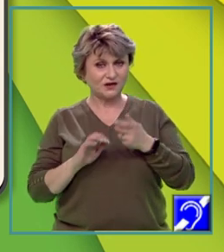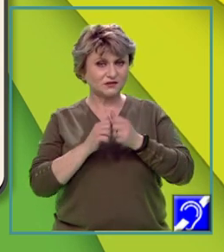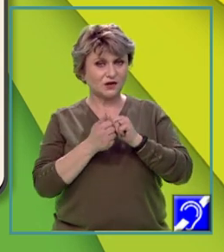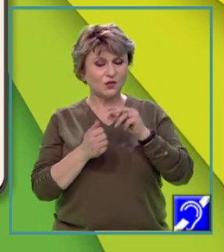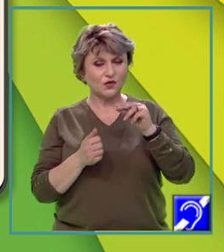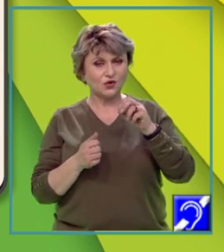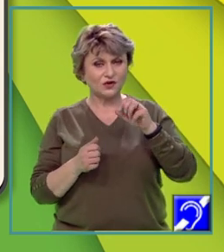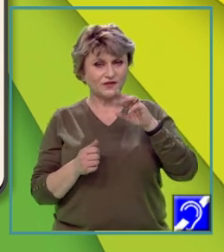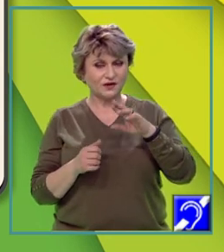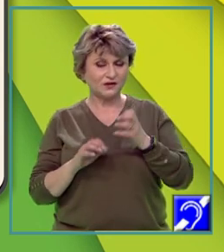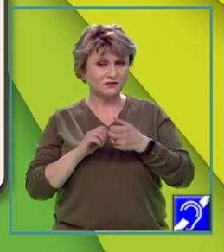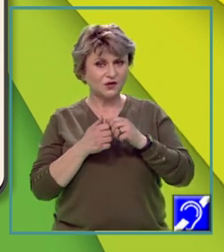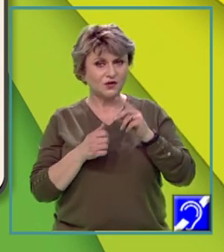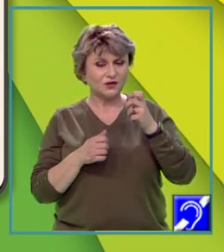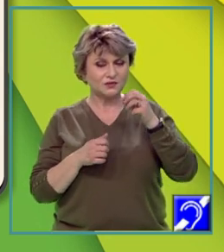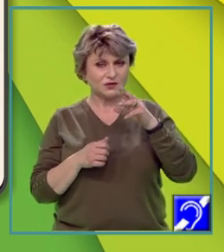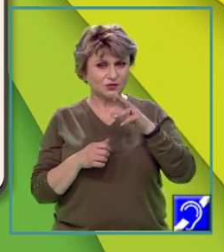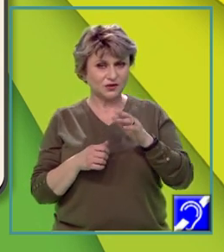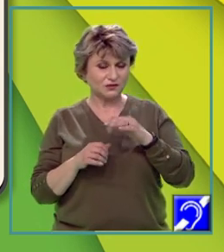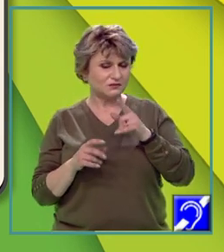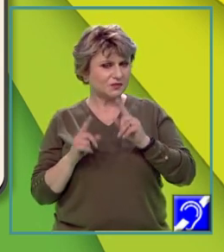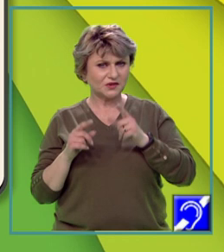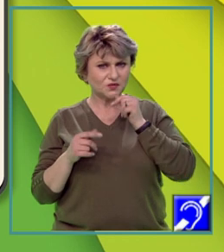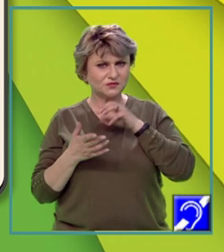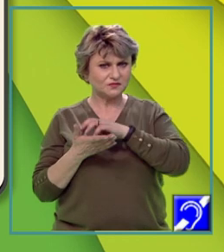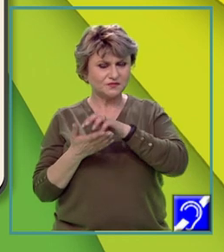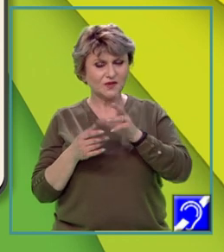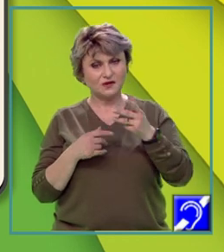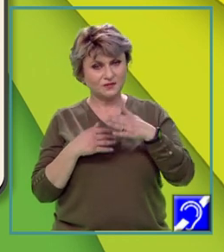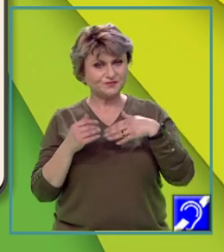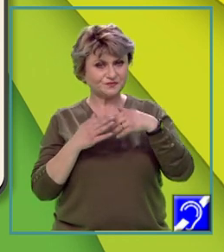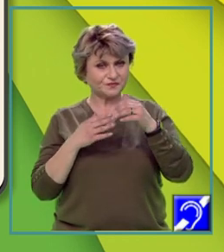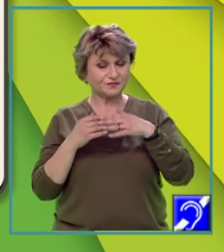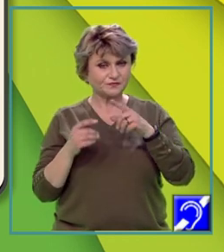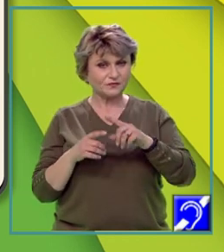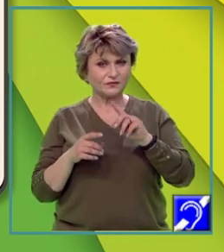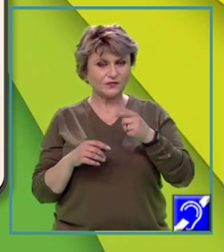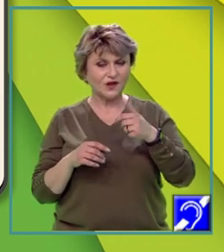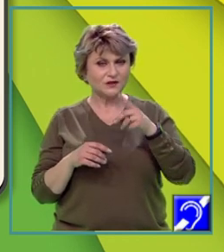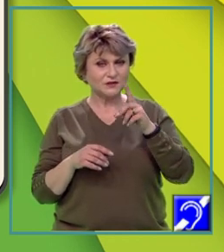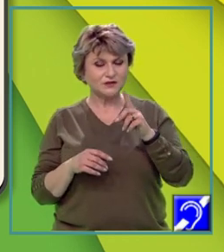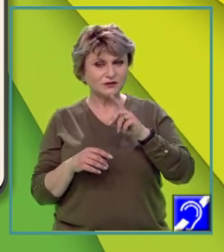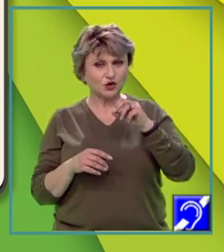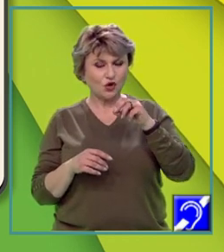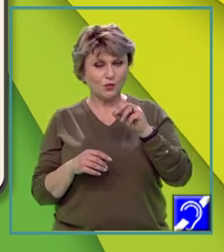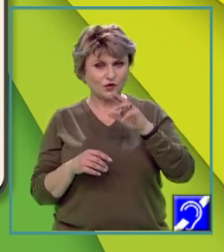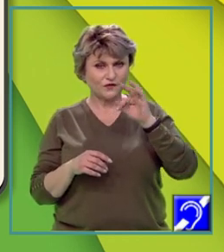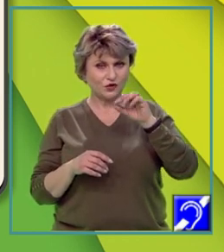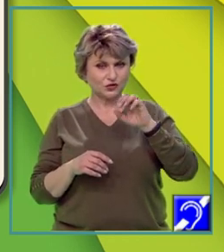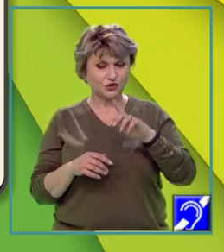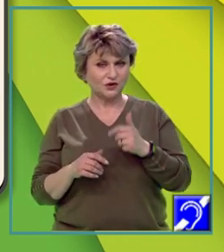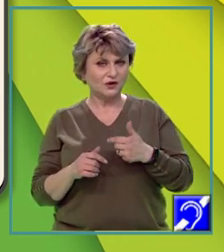modificat prin despăduriri în anumite regiuni care contribuie la instalarea proceselor geomorfologice erozionale,